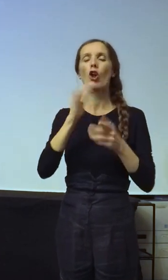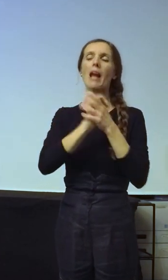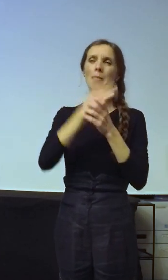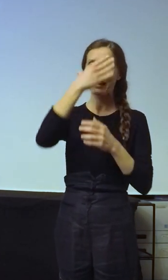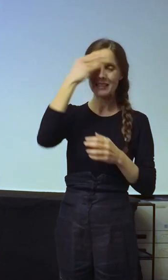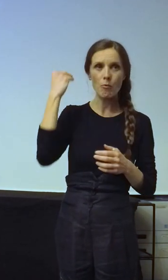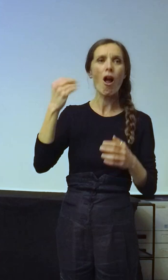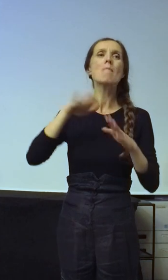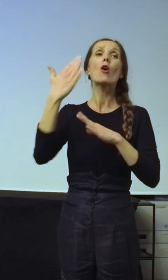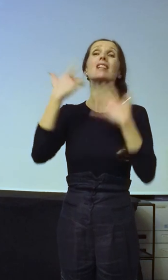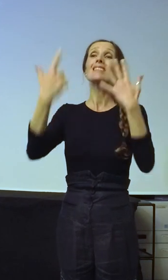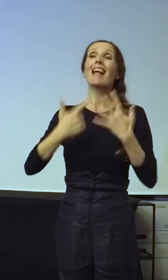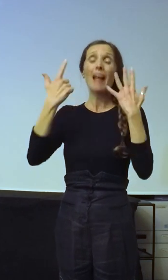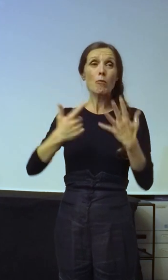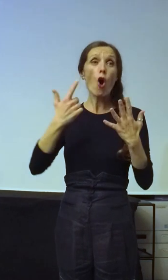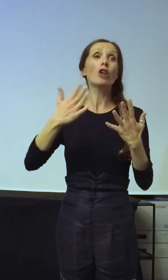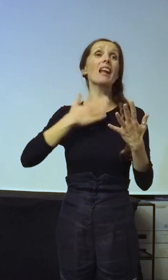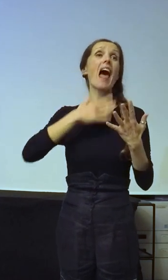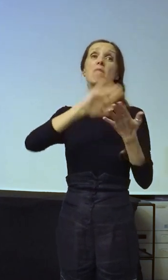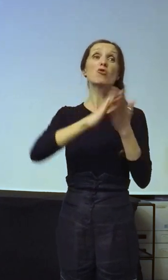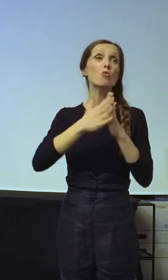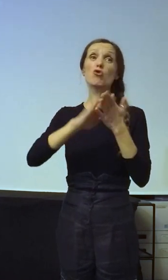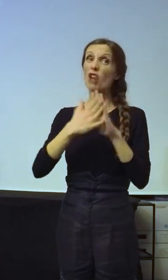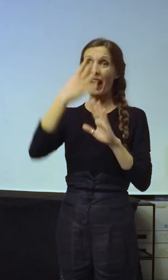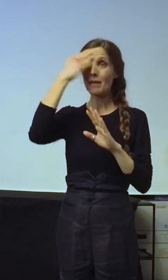čast izuzetima kao što je moja supruga, koja me čekala 13 godina.